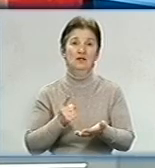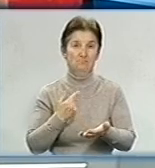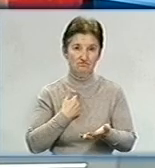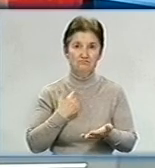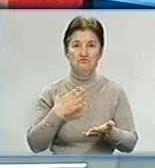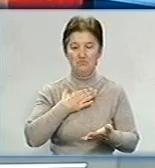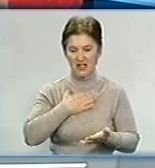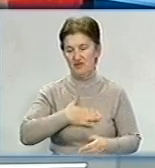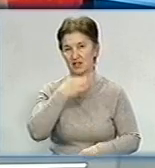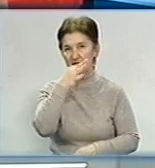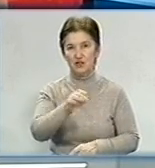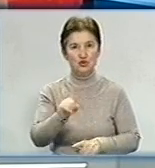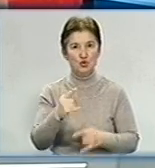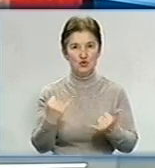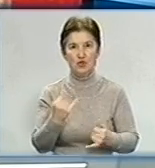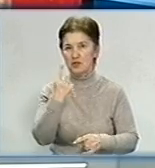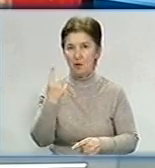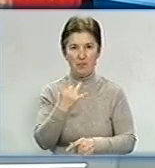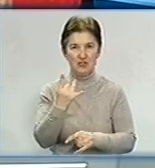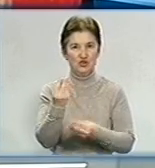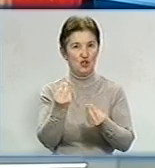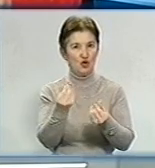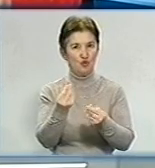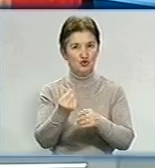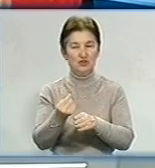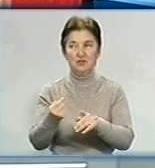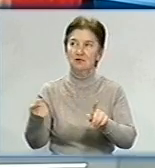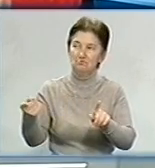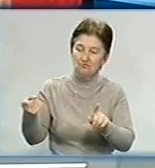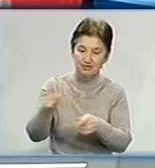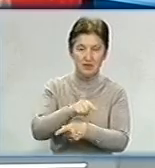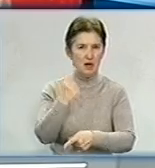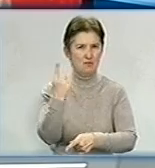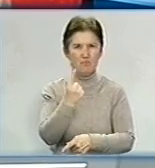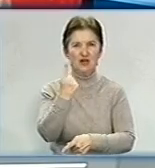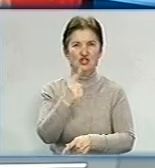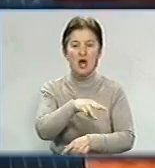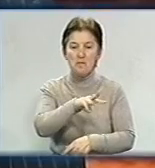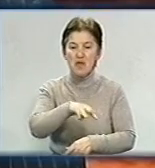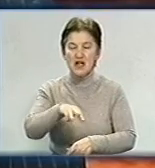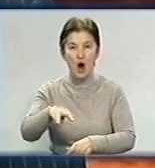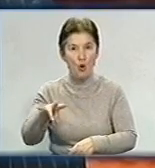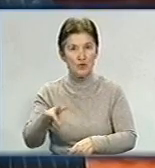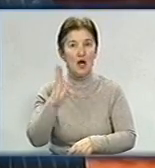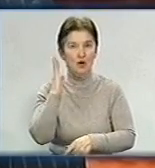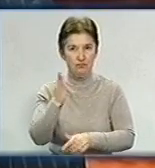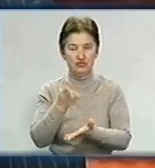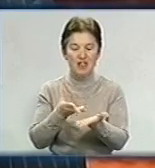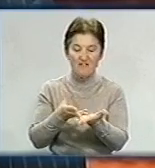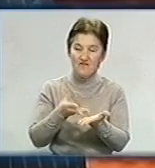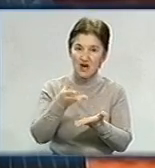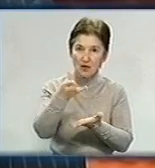сьогодні перші кошти надійшли, мова йде вже про перший мільйон, який надійшов, і буде виплачений